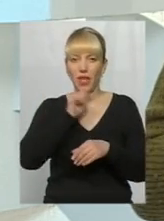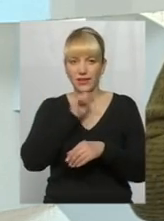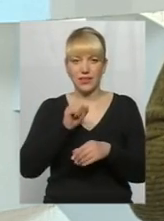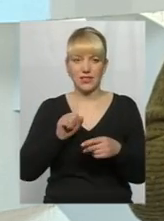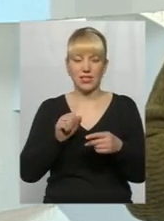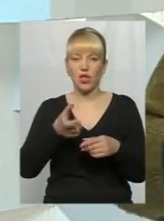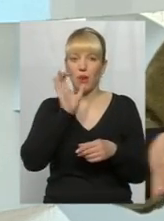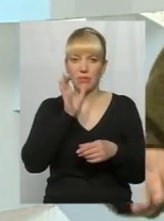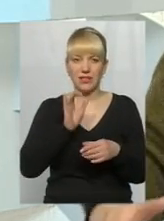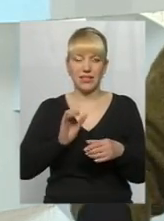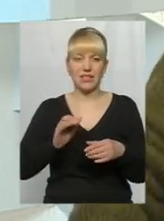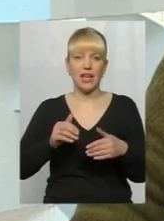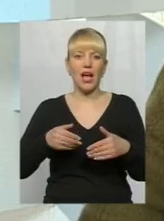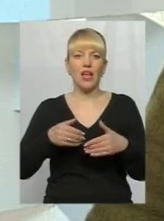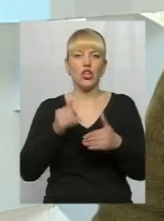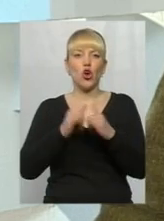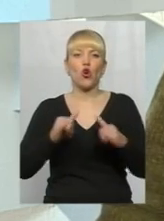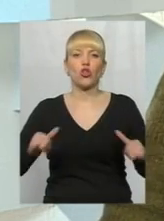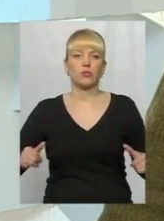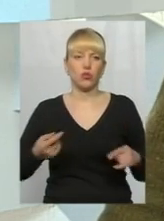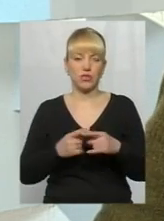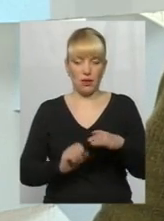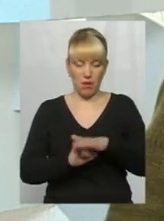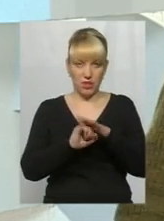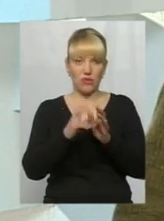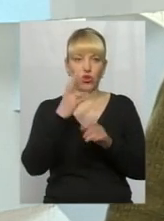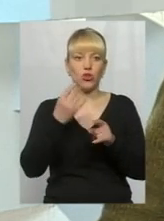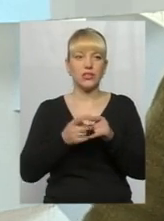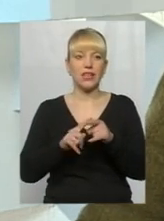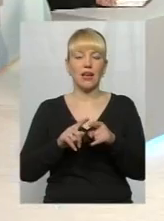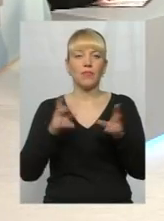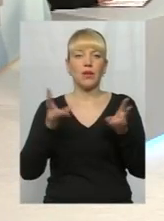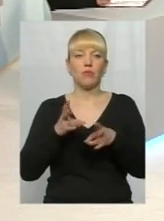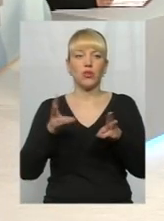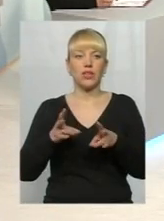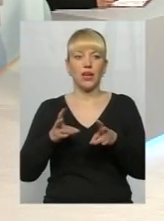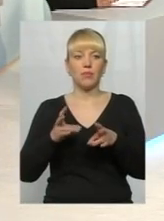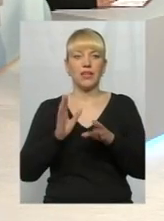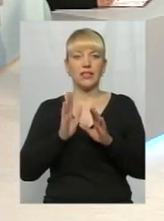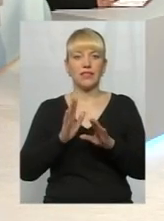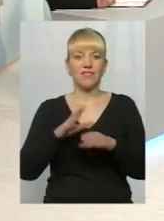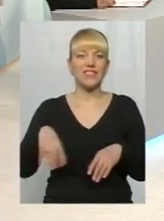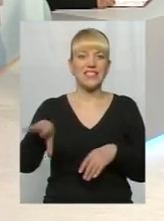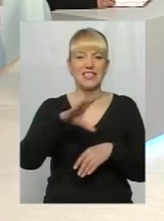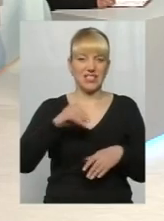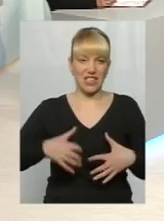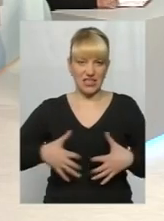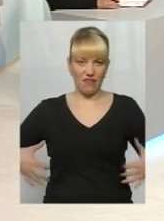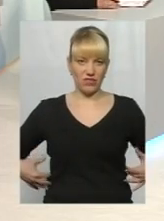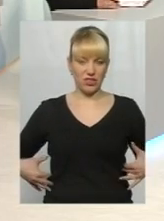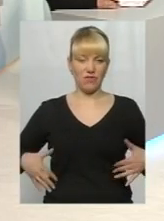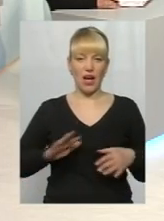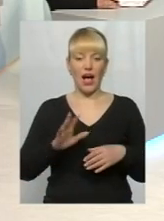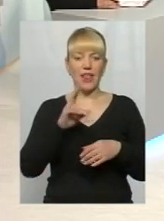і розмножитися. Це базовий рівень потреб людини, але це, власне кажучи, базовий рівень потреб усіх савців. А не людини